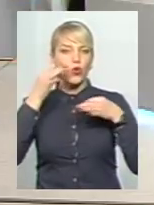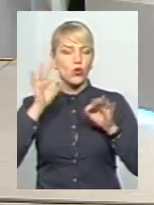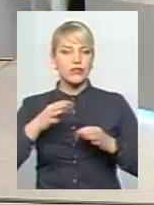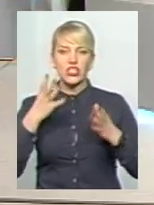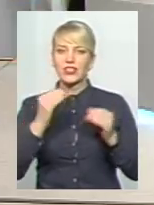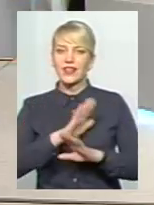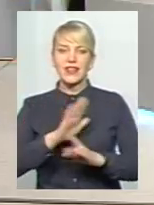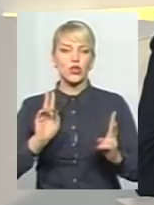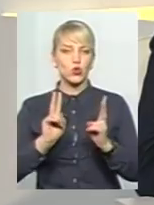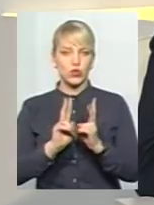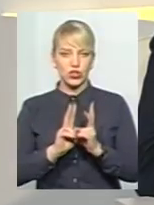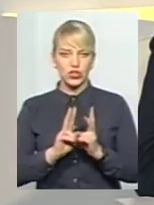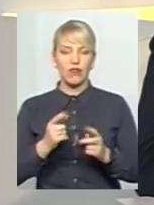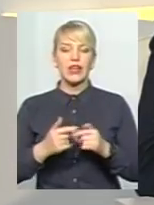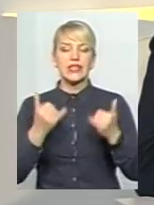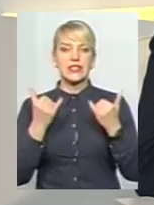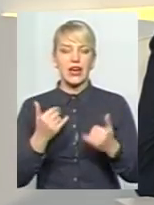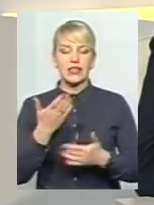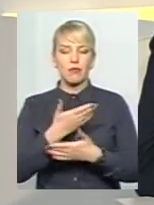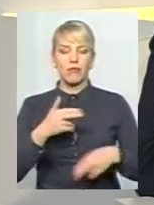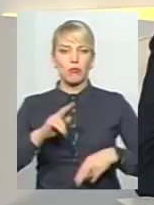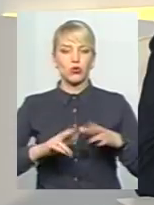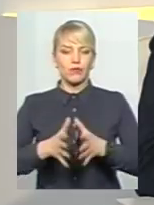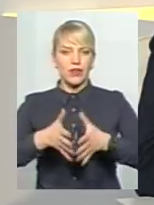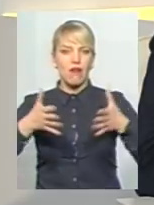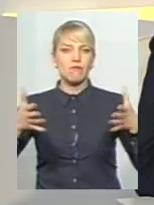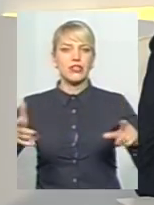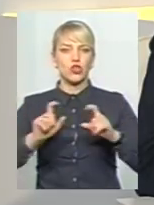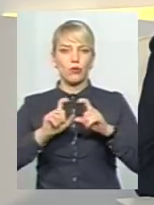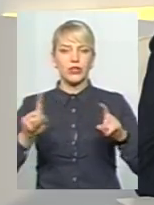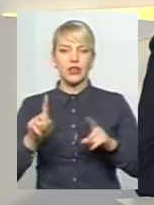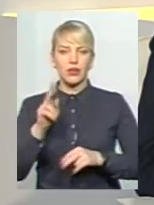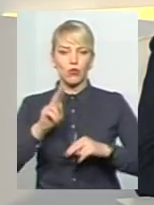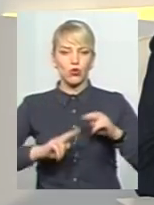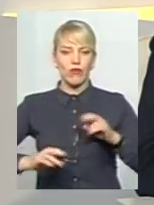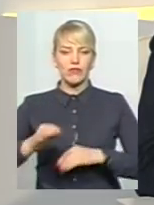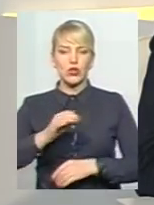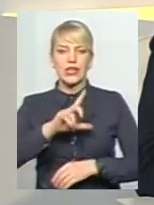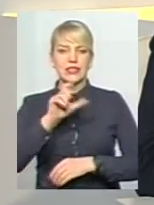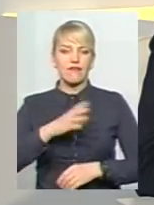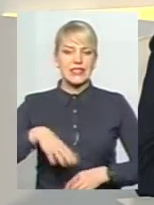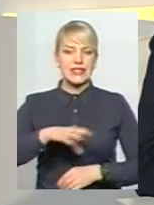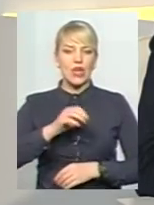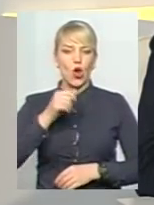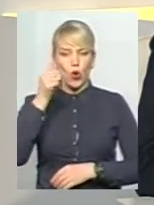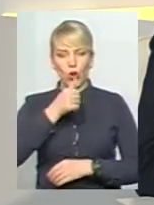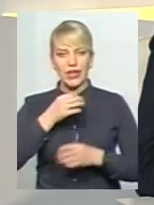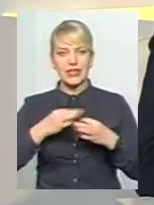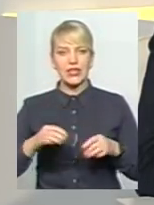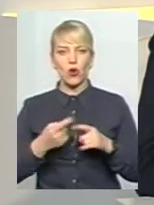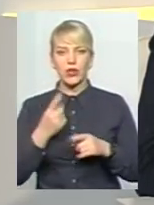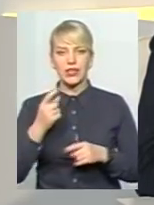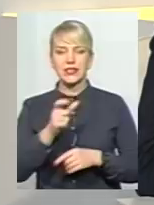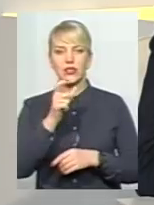зустрічав. Наразі ми будуємо найбільший об'єкт, який будувався в області за усі роки незалежності. Я впевнений, що це один з